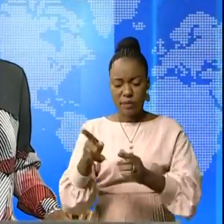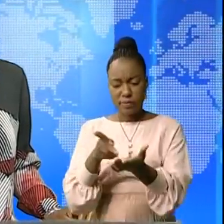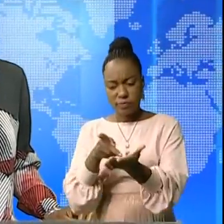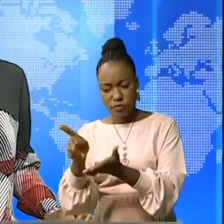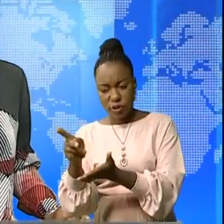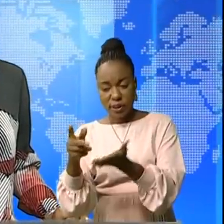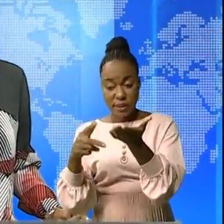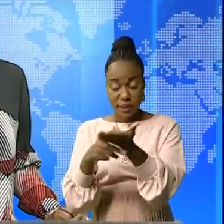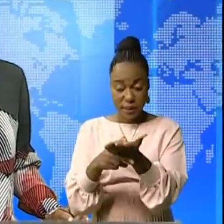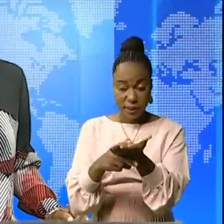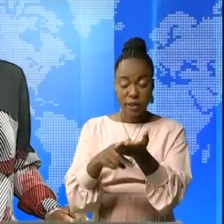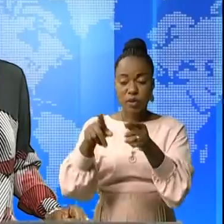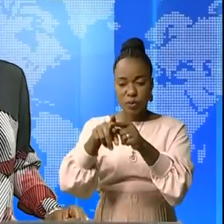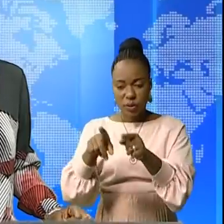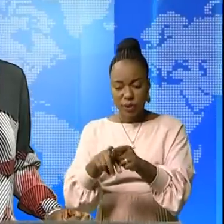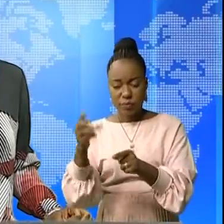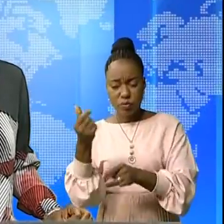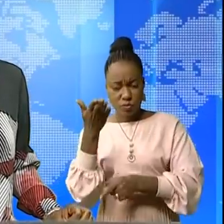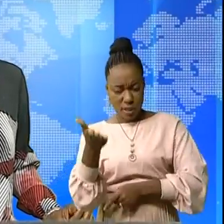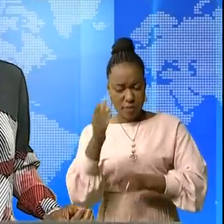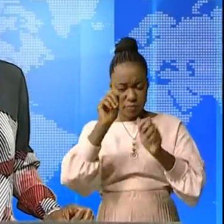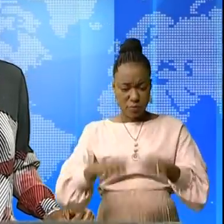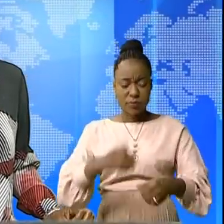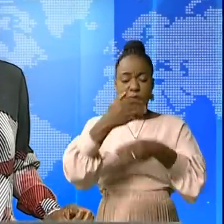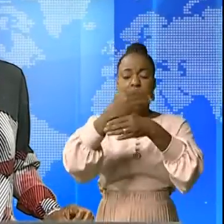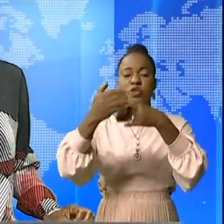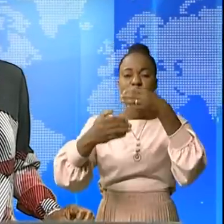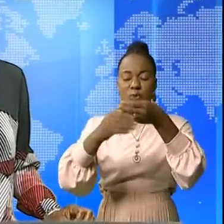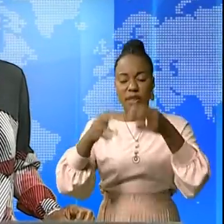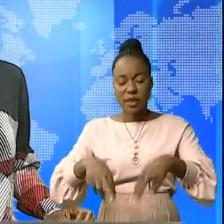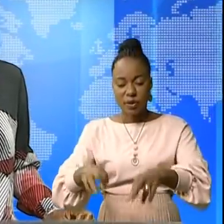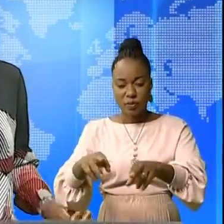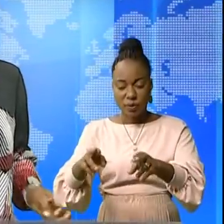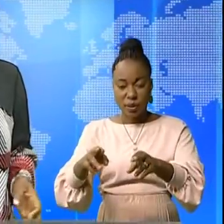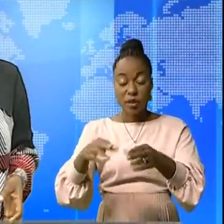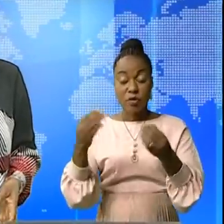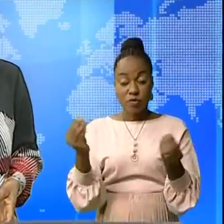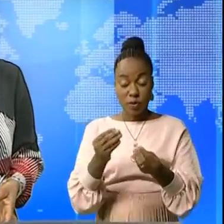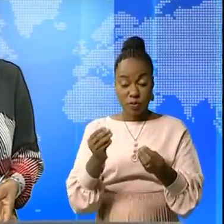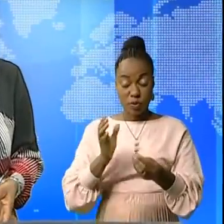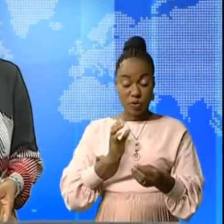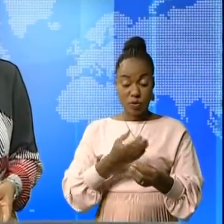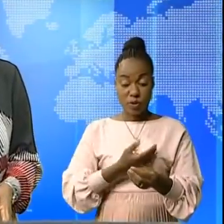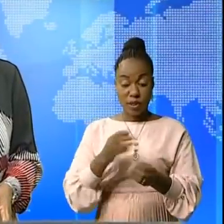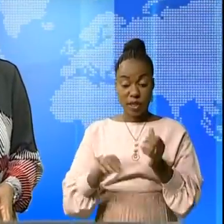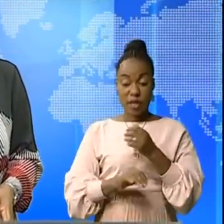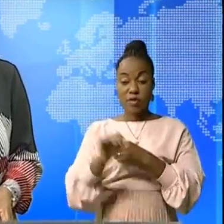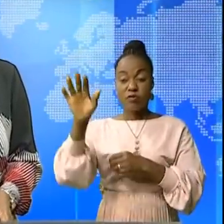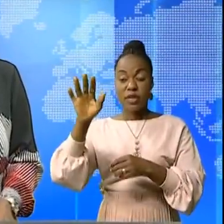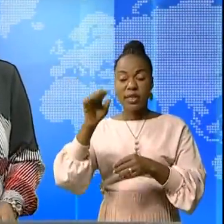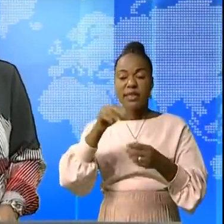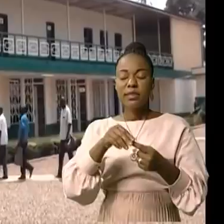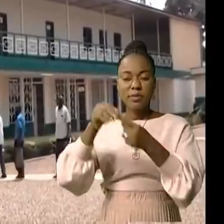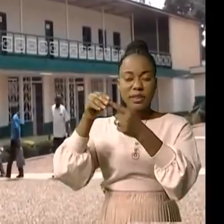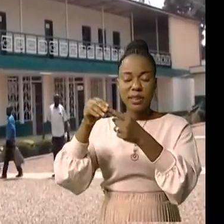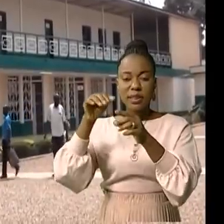par la Roachie Mining. Notre envoyée spéciale dans le Okatanga, Béatrice Chaco, pour le reportage.